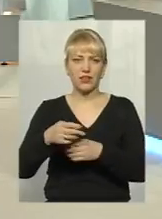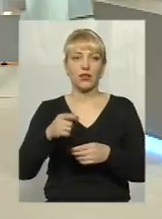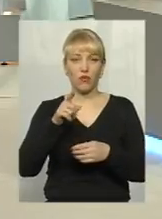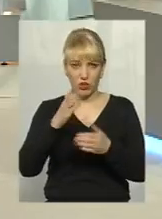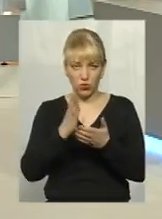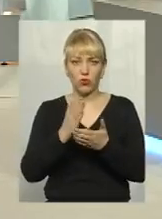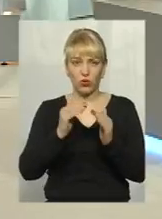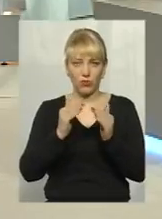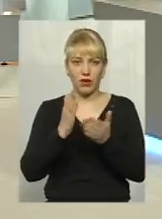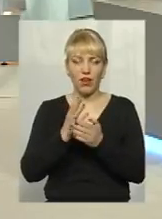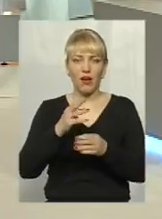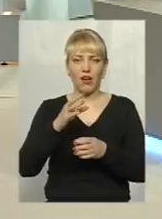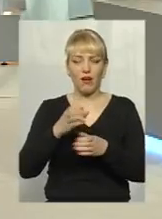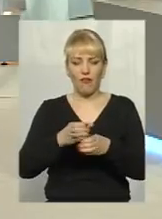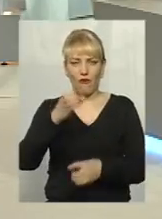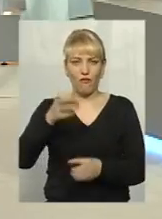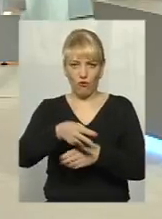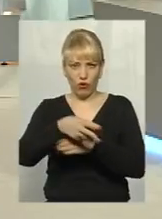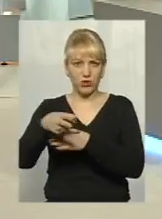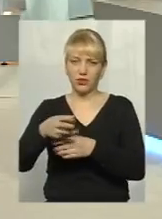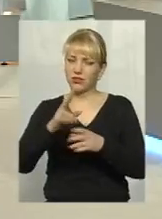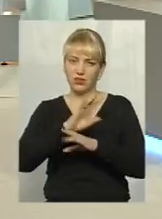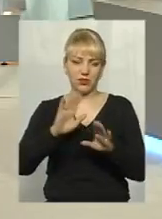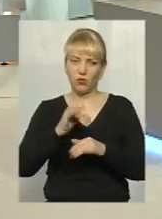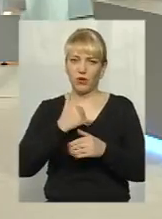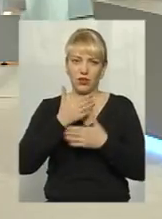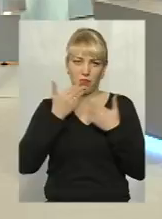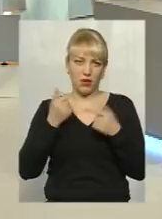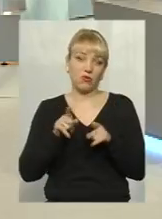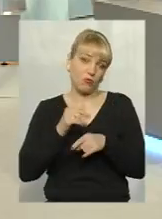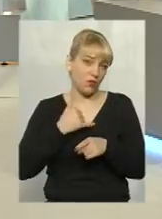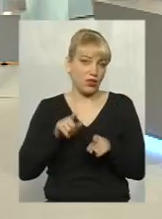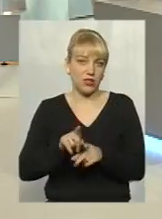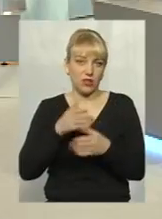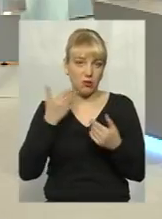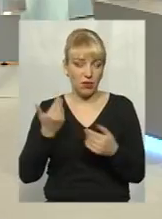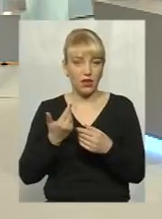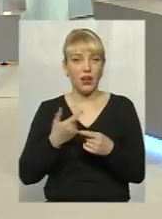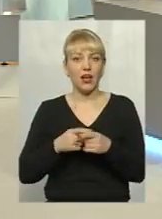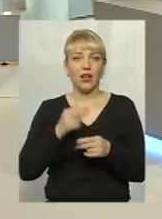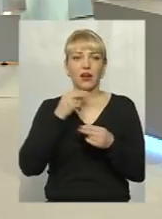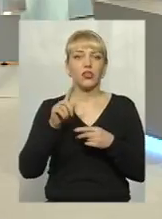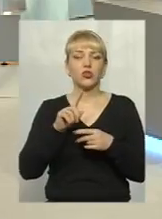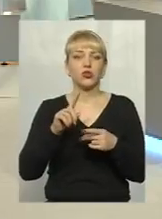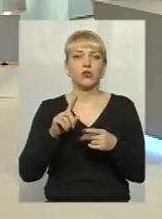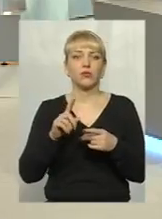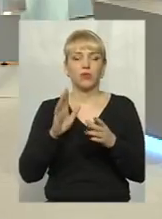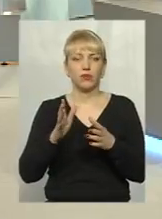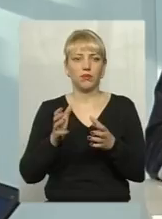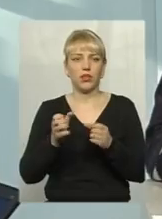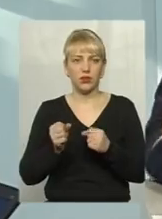Так виходить, що саме головне, що нам може допомогти, ми будемо брати тоді, коли, не дай Боже, з нами станеться біда.